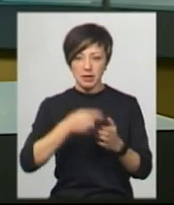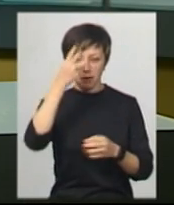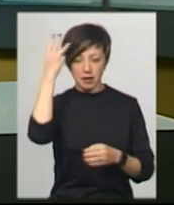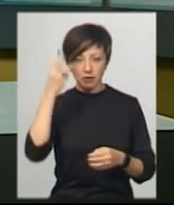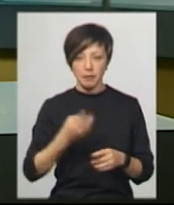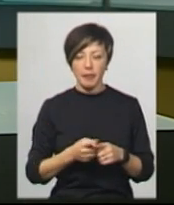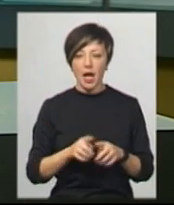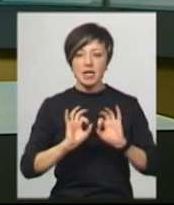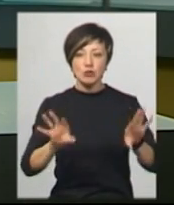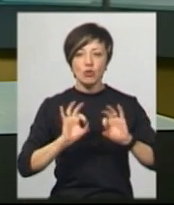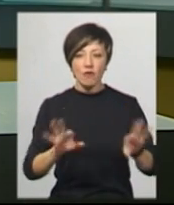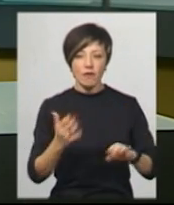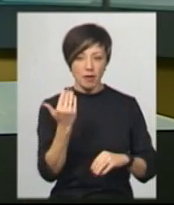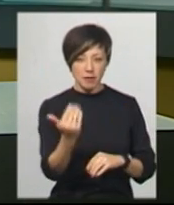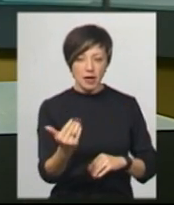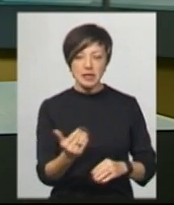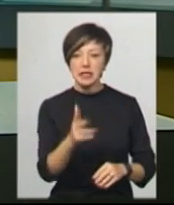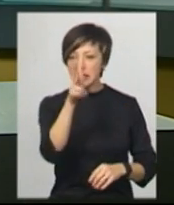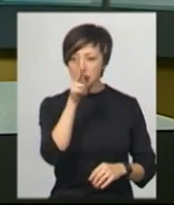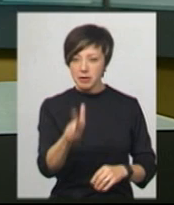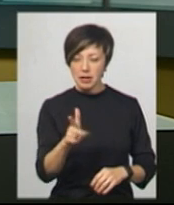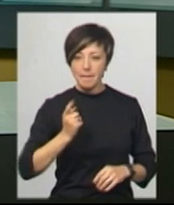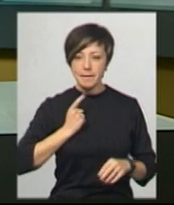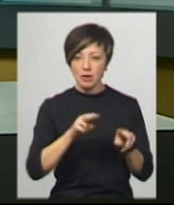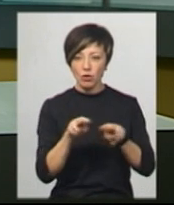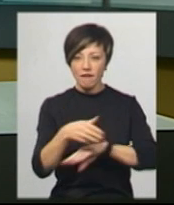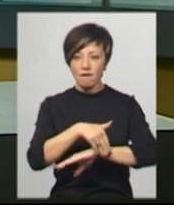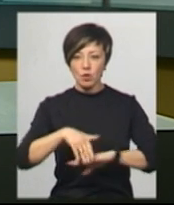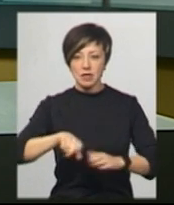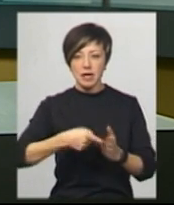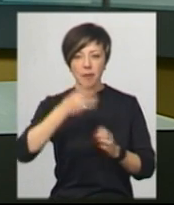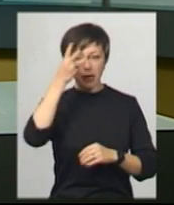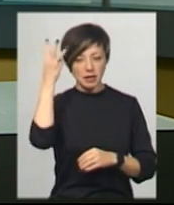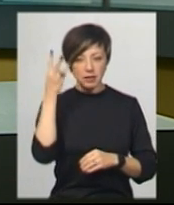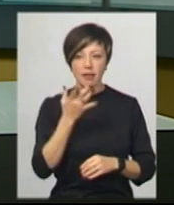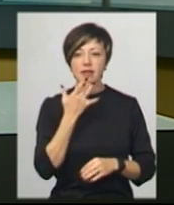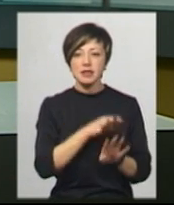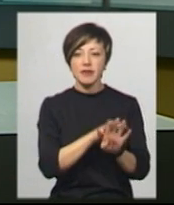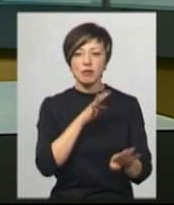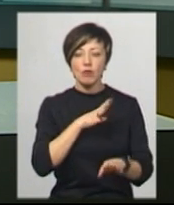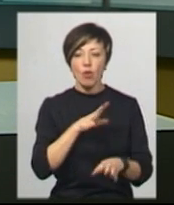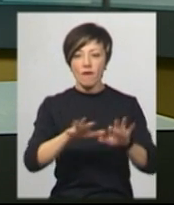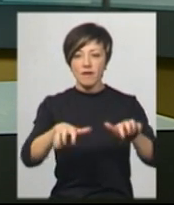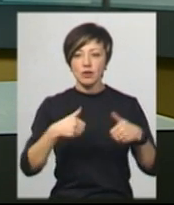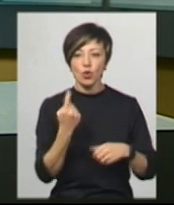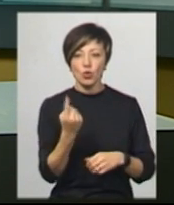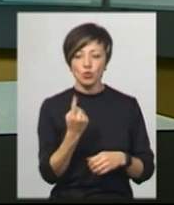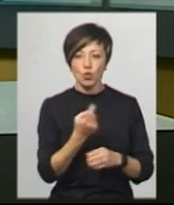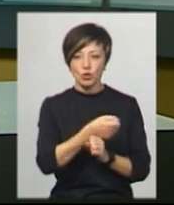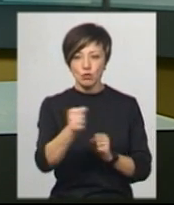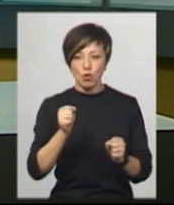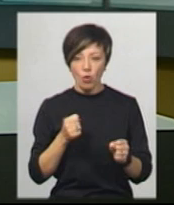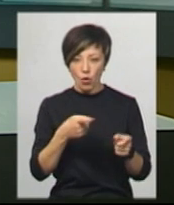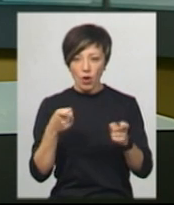За словами Сергія Карсуна, за три місяці патрулювання вулиць Хмельницького нацгвардійцями було вилучено одну вогнепальну